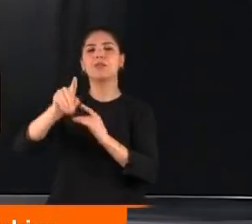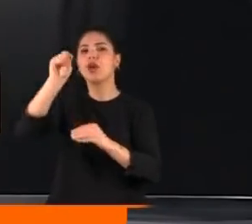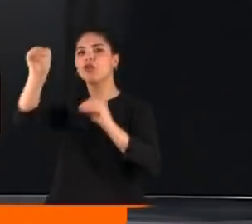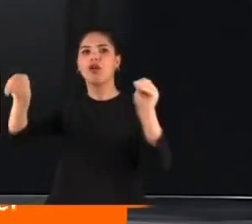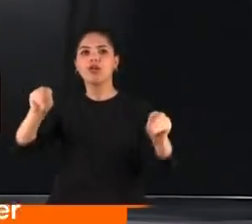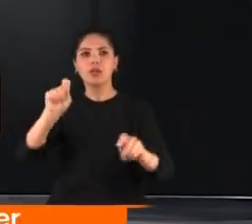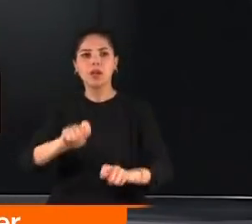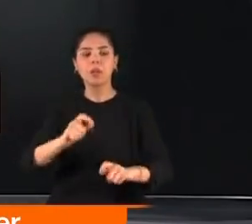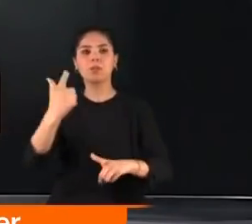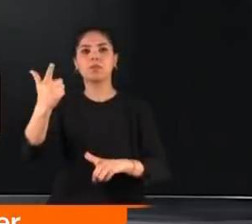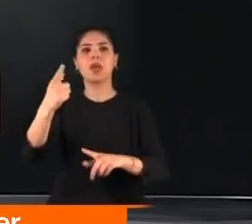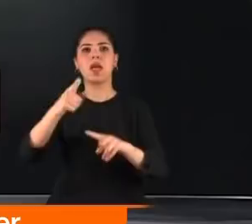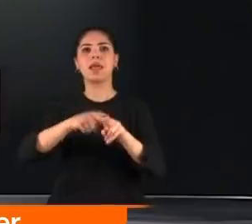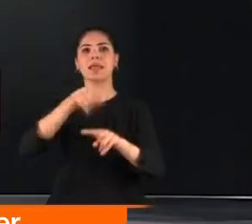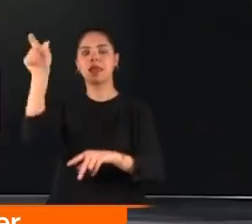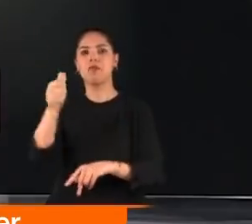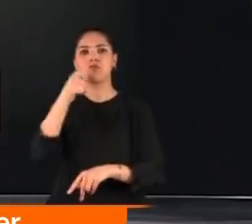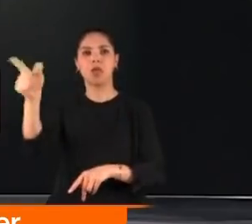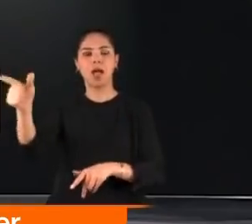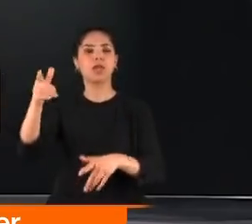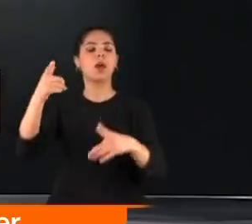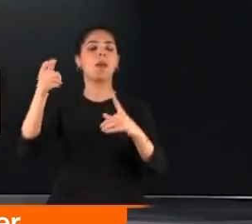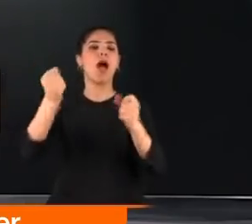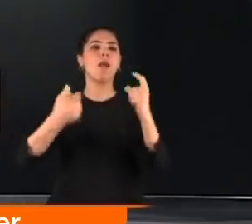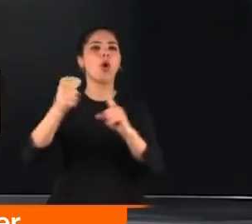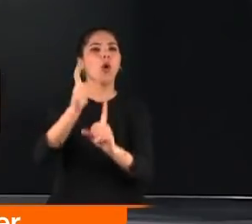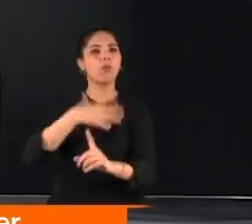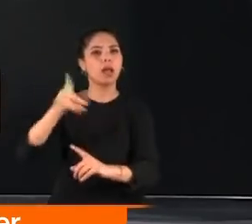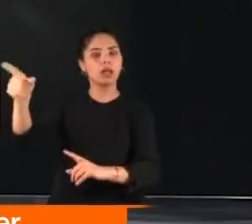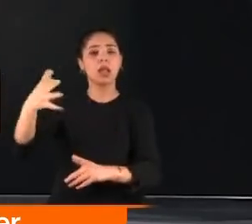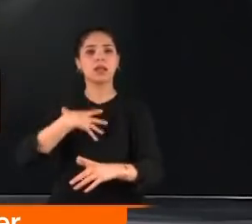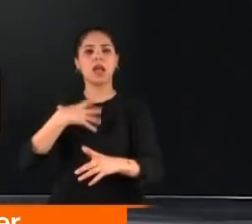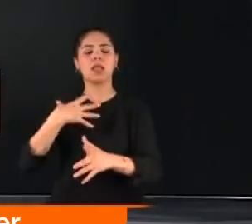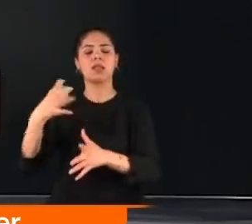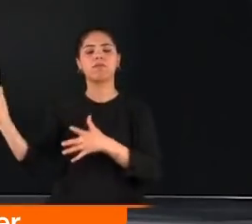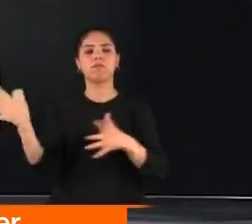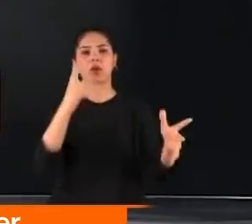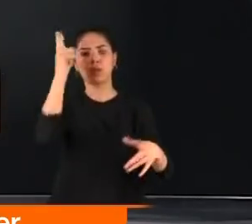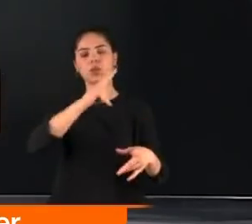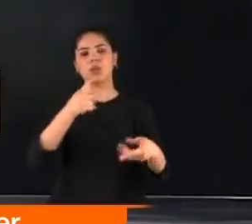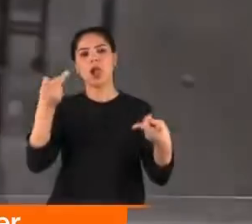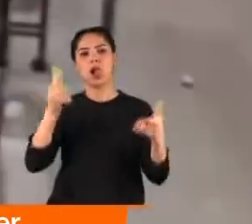bu nedenle. Yavuz Höge de onlardan biriydi. Kornaklı bir yere çekti aracını ama kendisi faciadan kaçamadı.